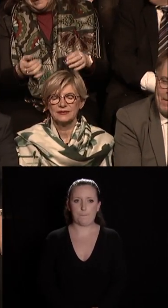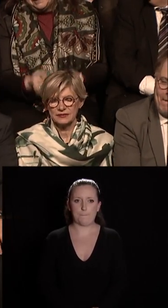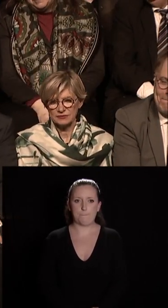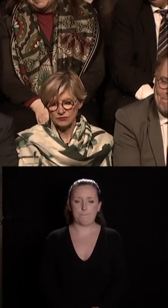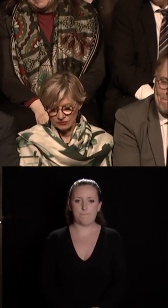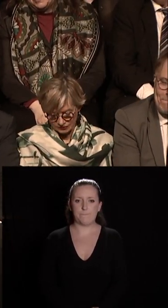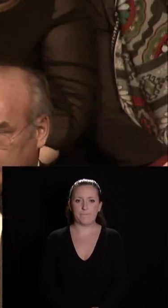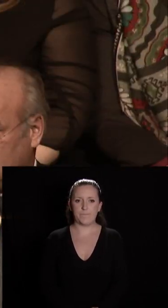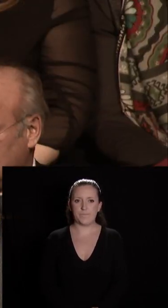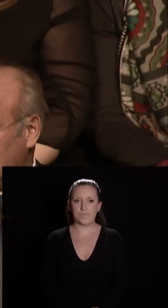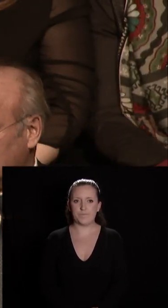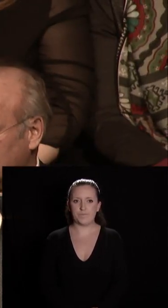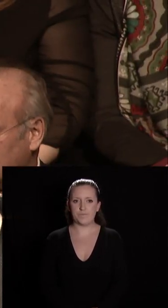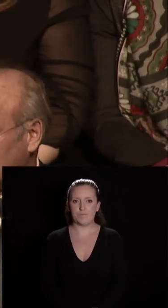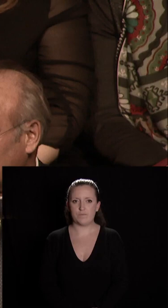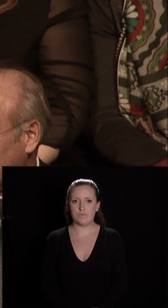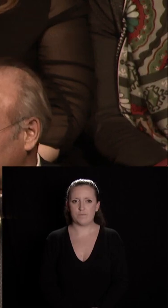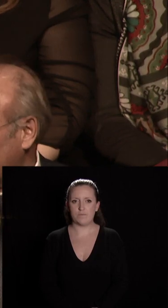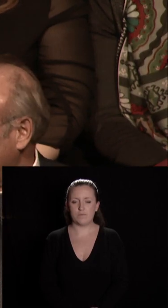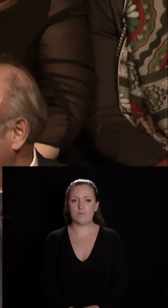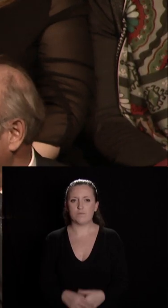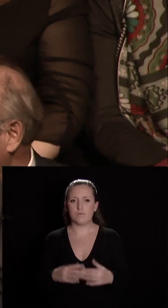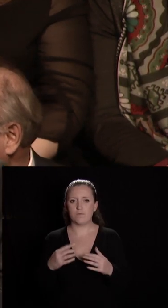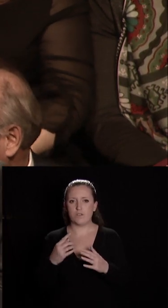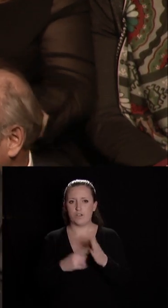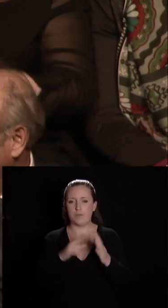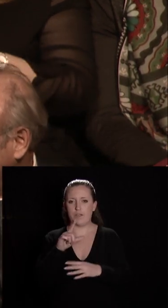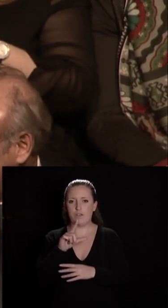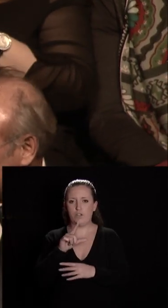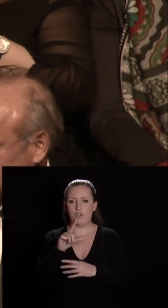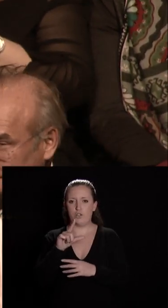et en je le redis en 2020 c'est promis j'aurai un vert